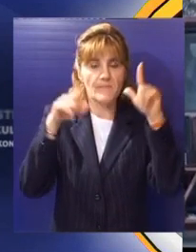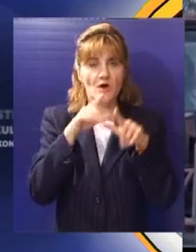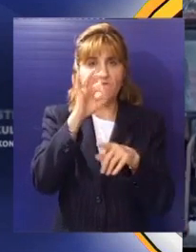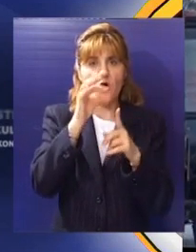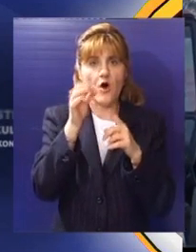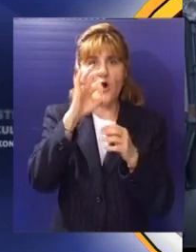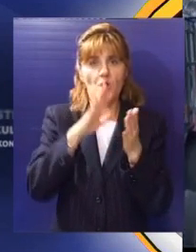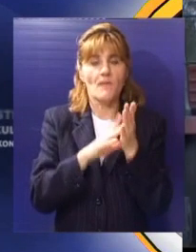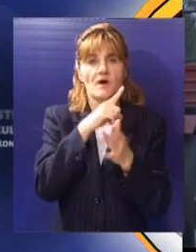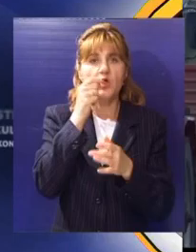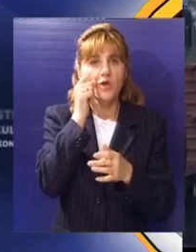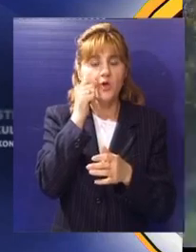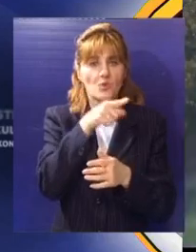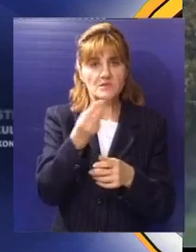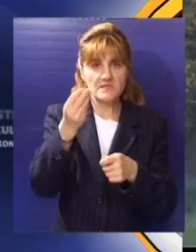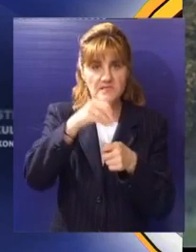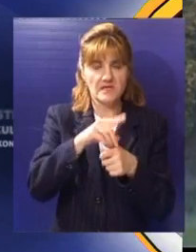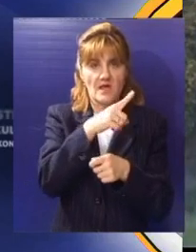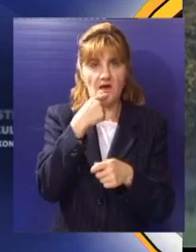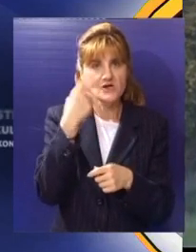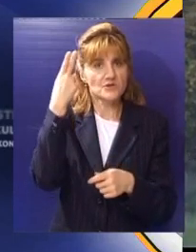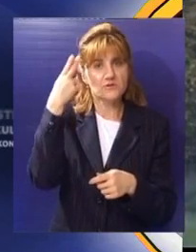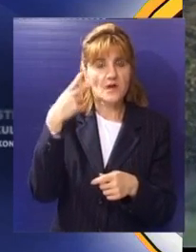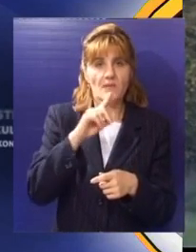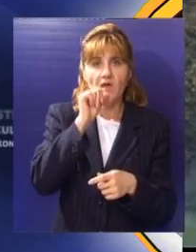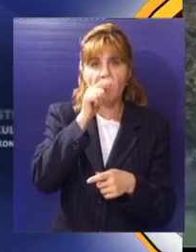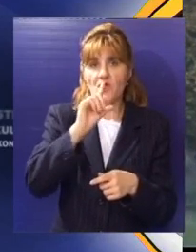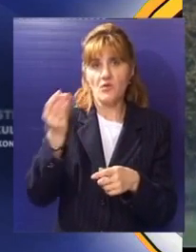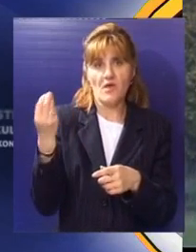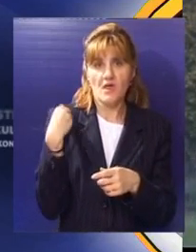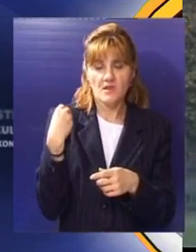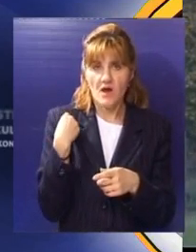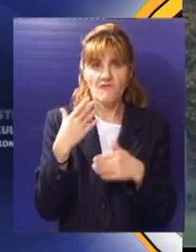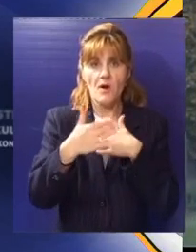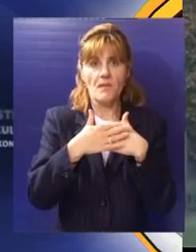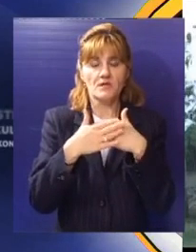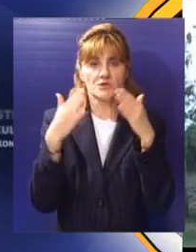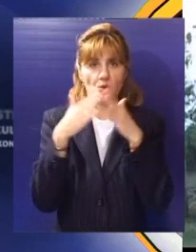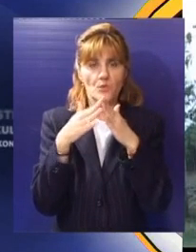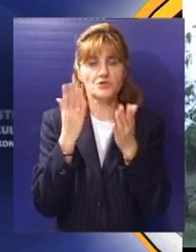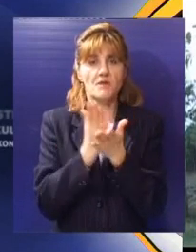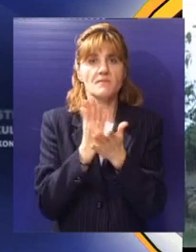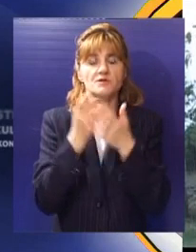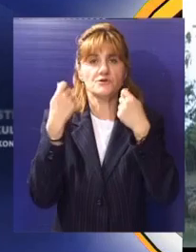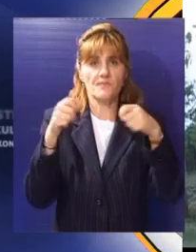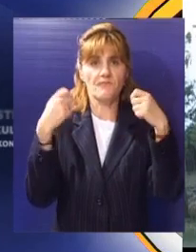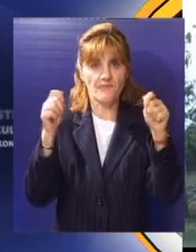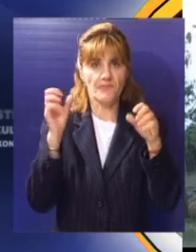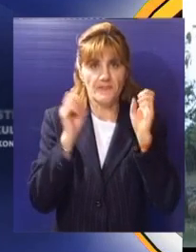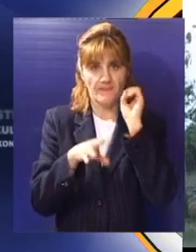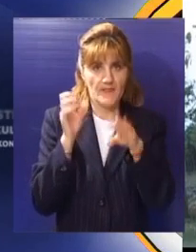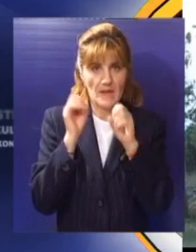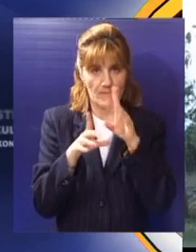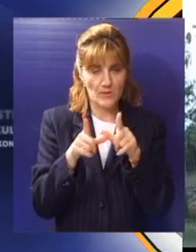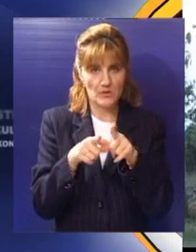kažu da ih niko nije upoznao sa planom izgradnje regionalne deponije. Ne žele deponiju u blizini jer ne znaju da li će imati negativni